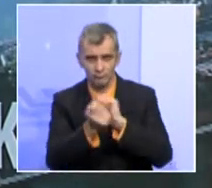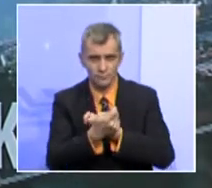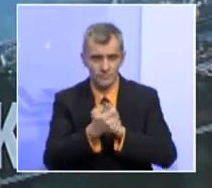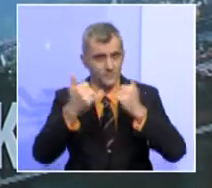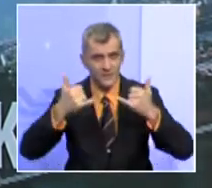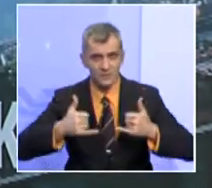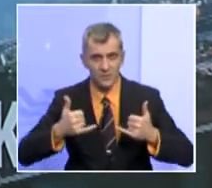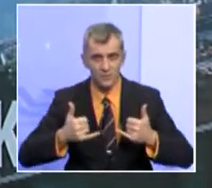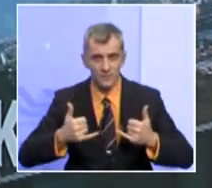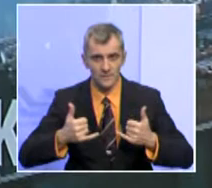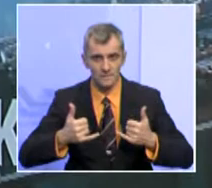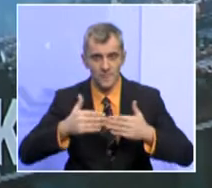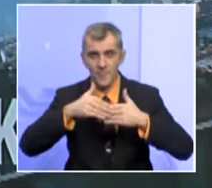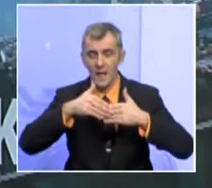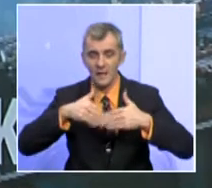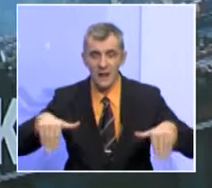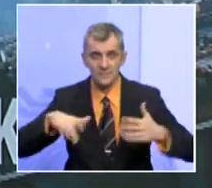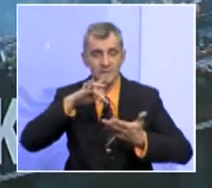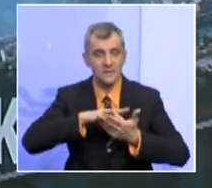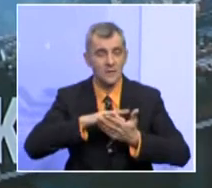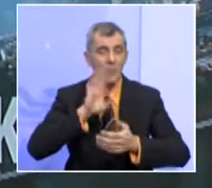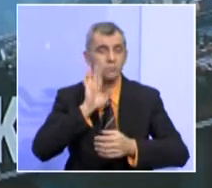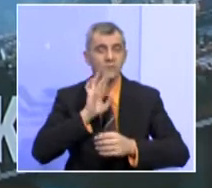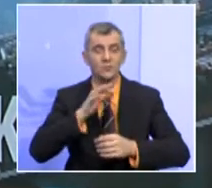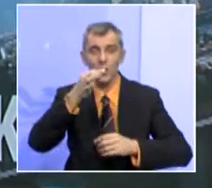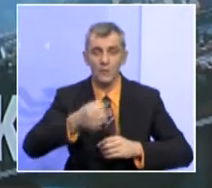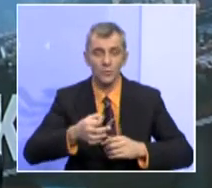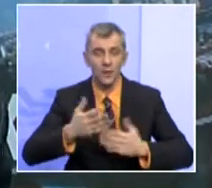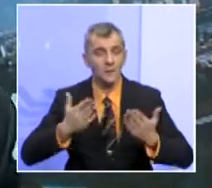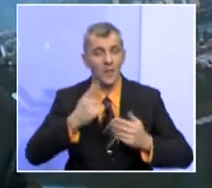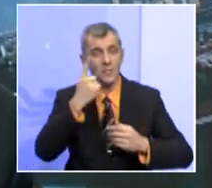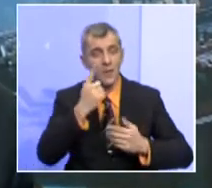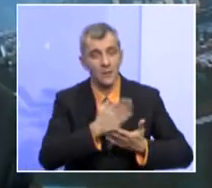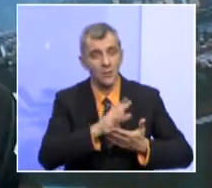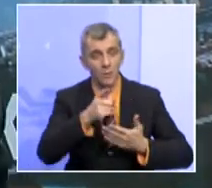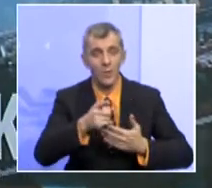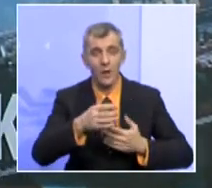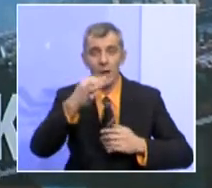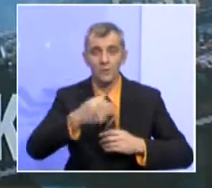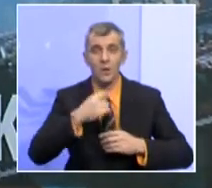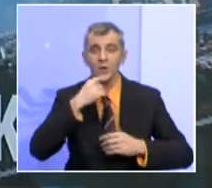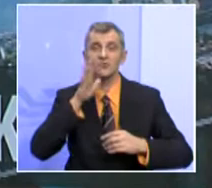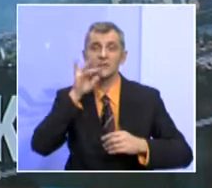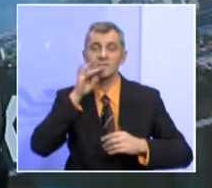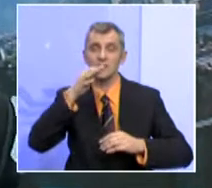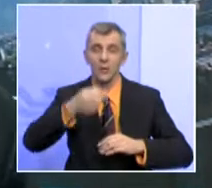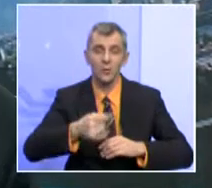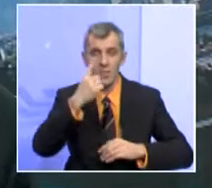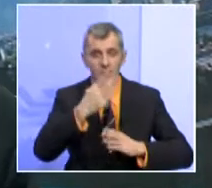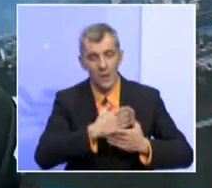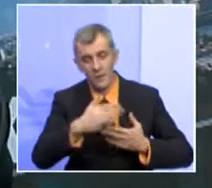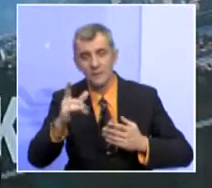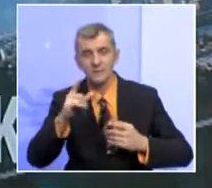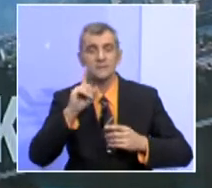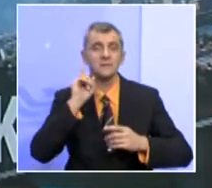sadašnjih granica Srednje Bosanskog kantona gdje bi se jedan dio tog kantona pripojio Sarajevskom kantonu, jedan dio Zeničko